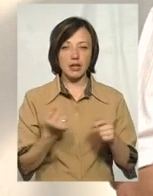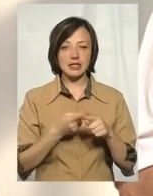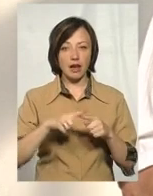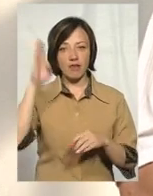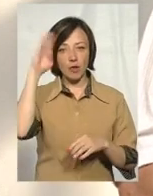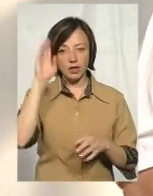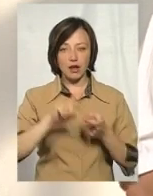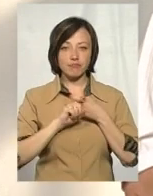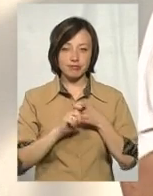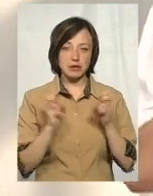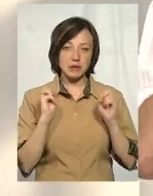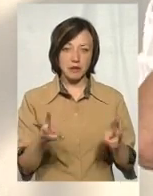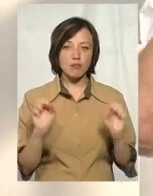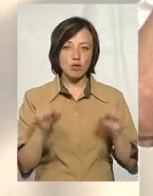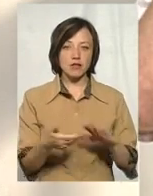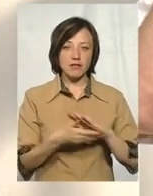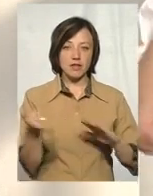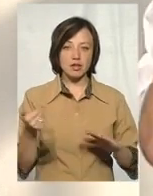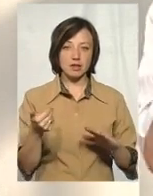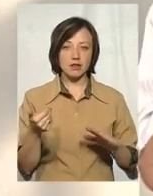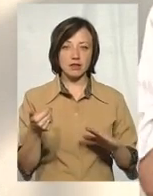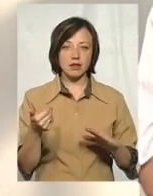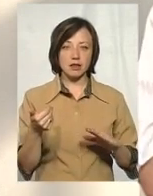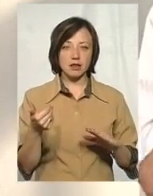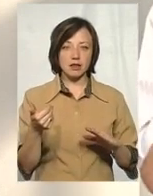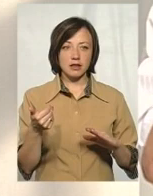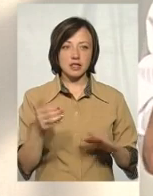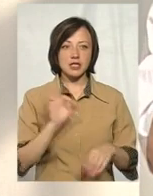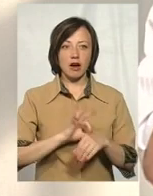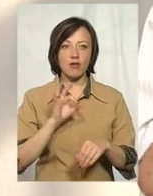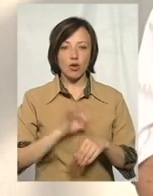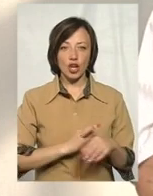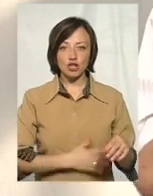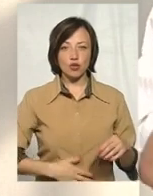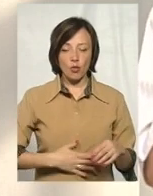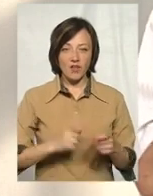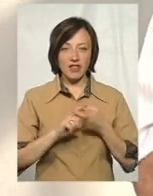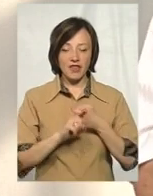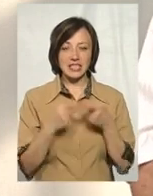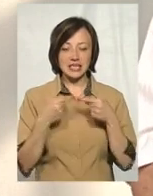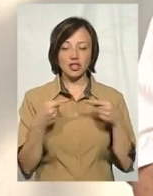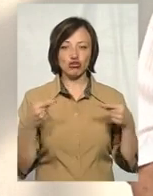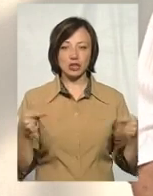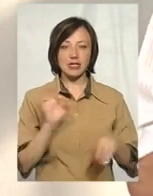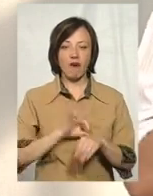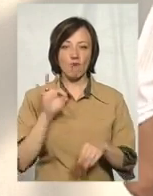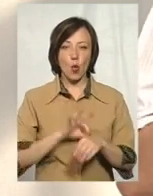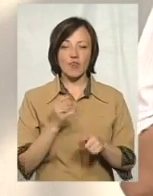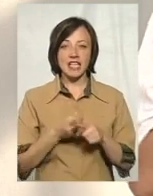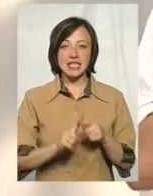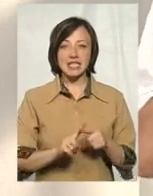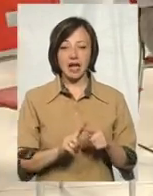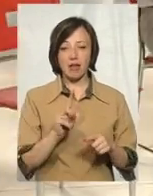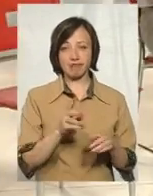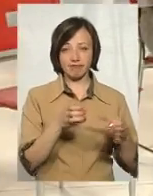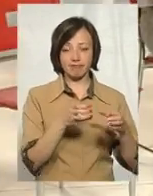є епідемічною небезпекою, може виклати і захворювання на кишкові інфекції, інші захворювання. Це дві групи